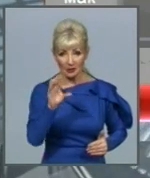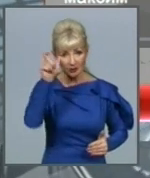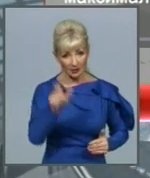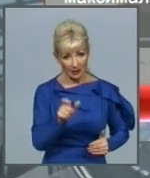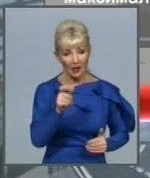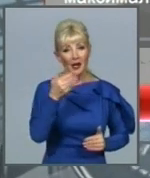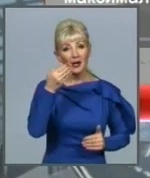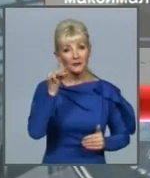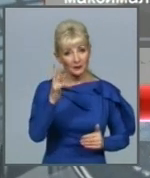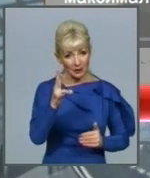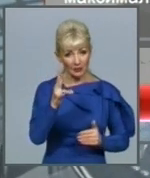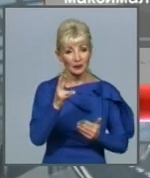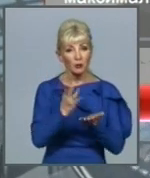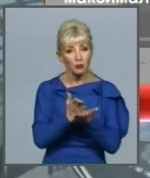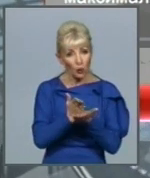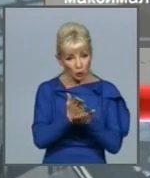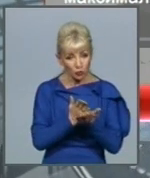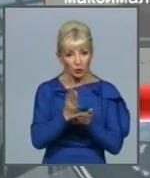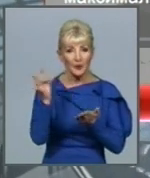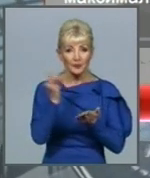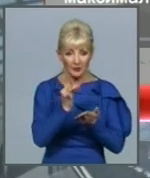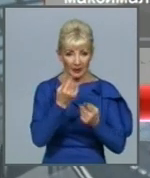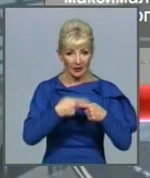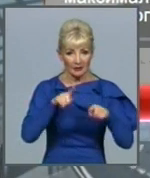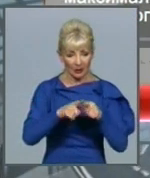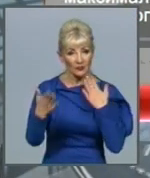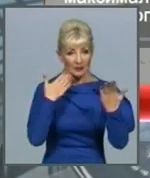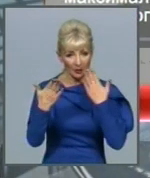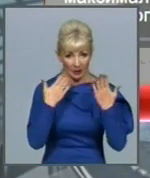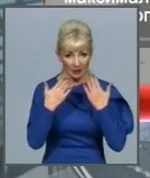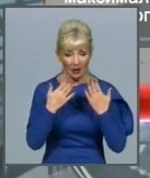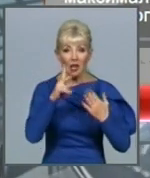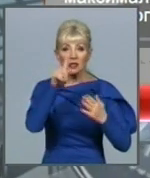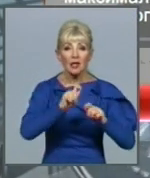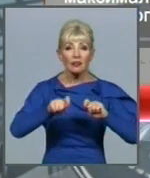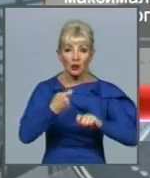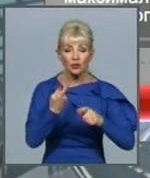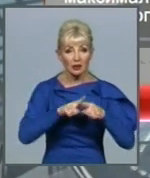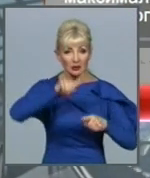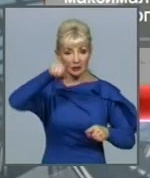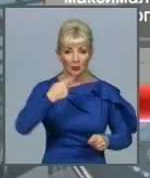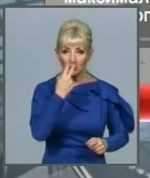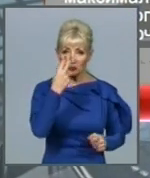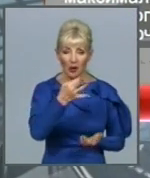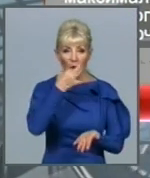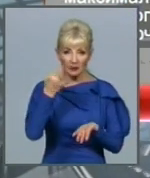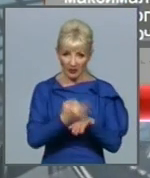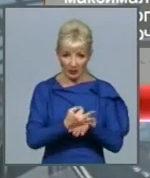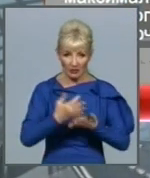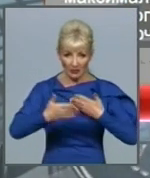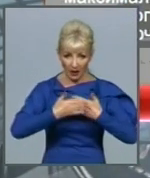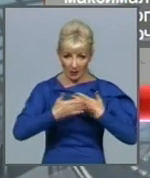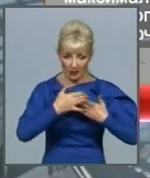обмеження максимальної частоти такої взаємодії. За порушення цих вимог передбачена відповідальність – від штрафів до